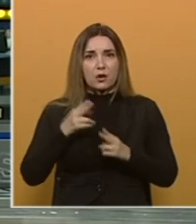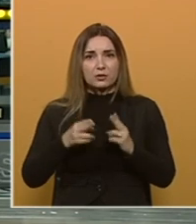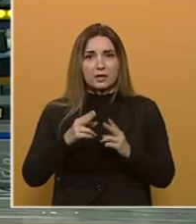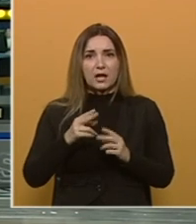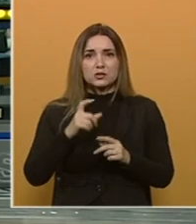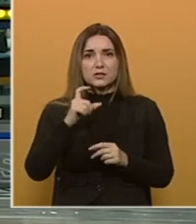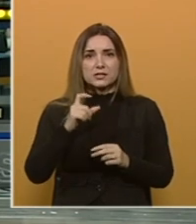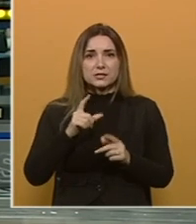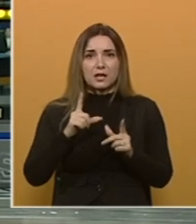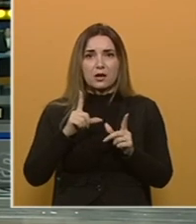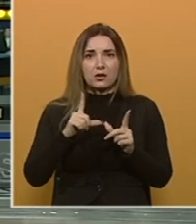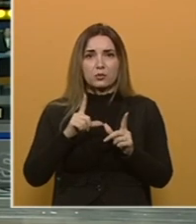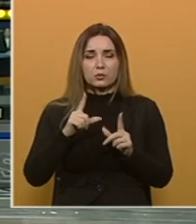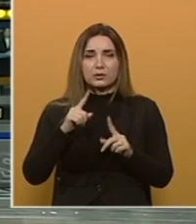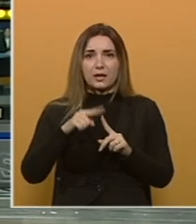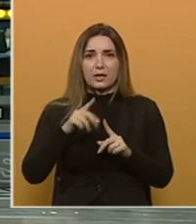Čvrsnica Ultratrail.